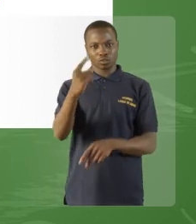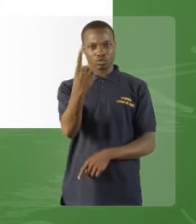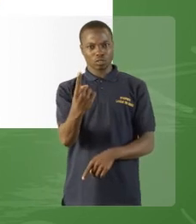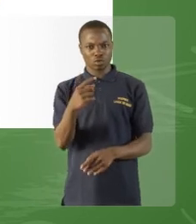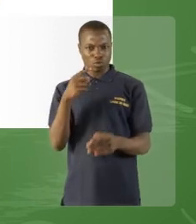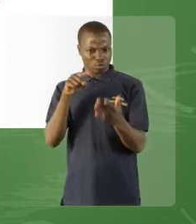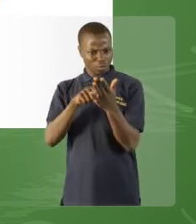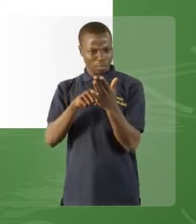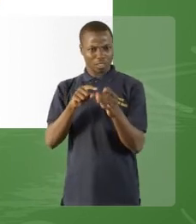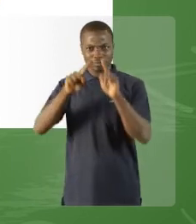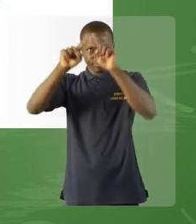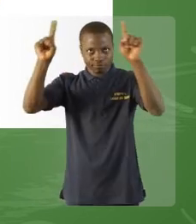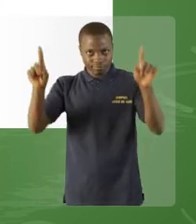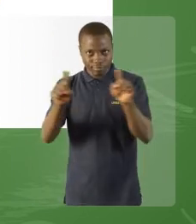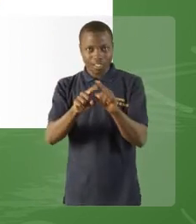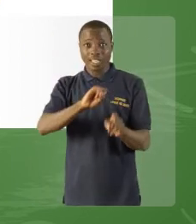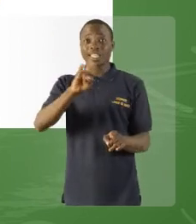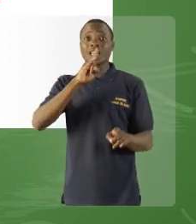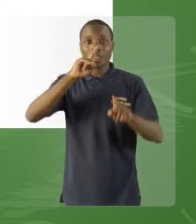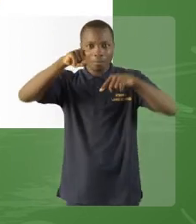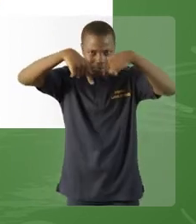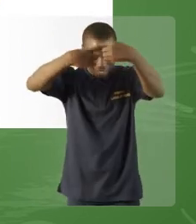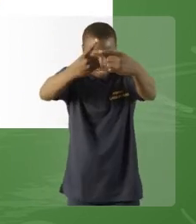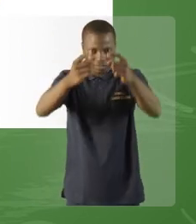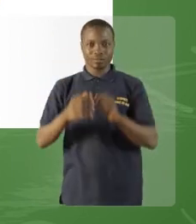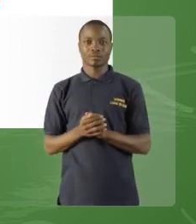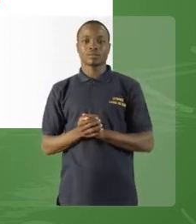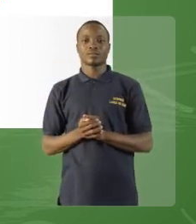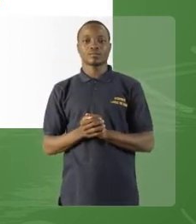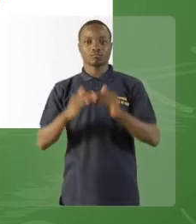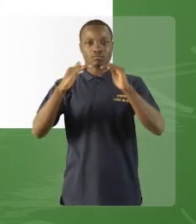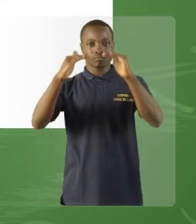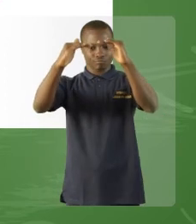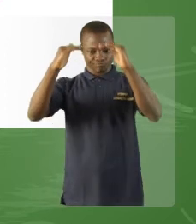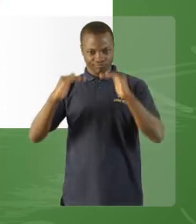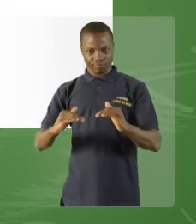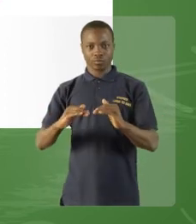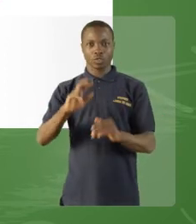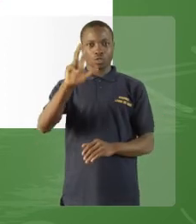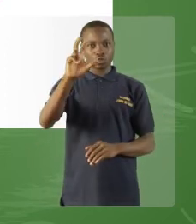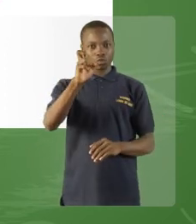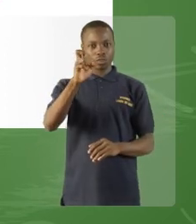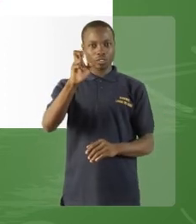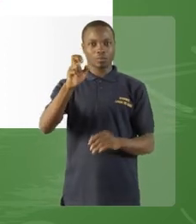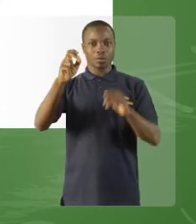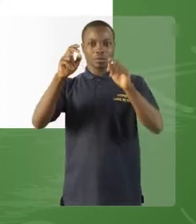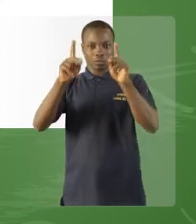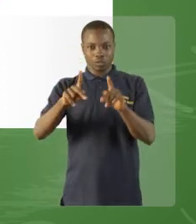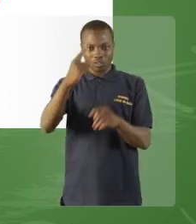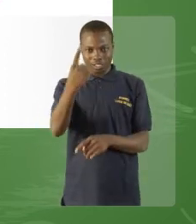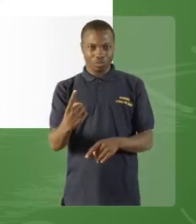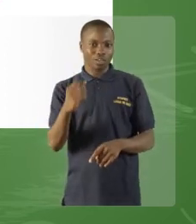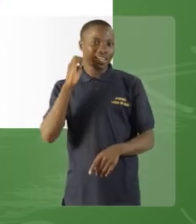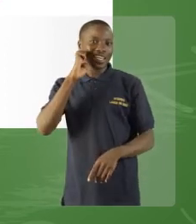« Elles sont parties ». « Prenons la troisième personne du singulier. »